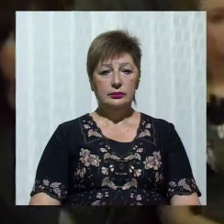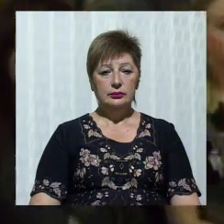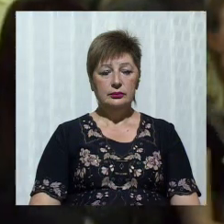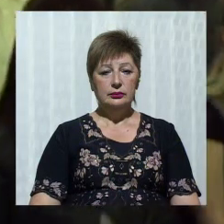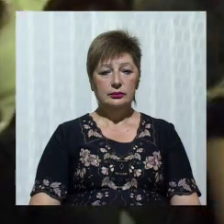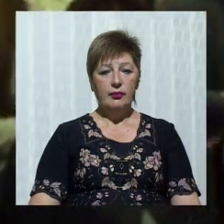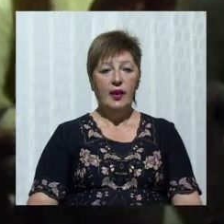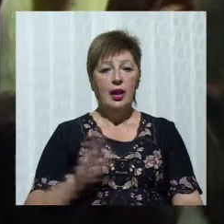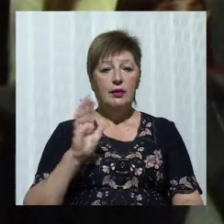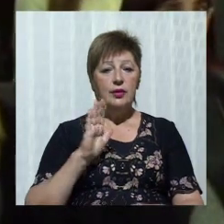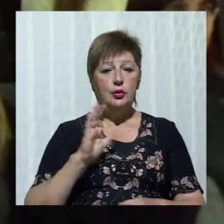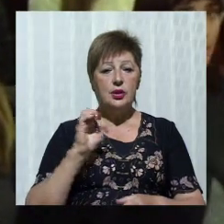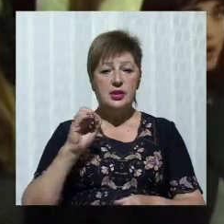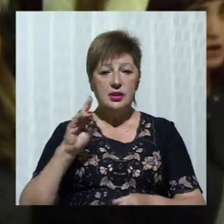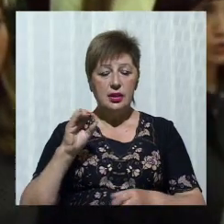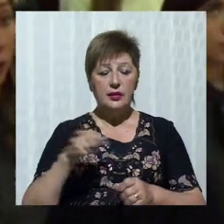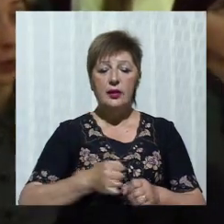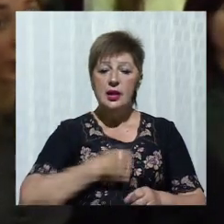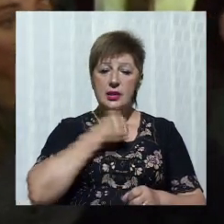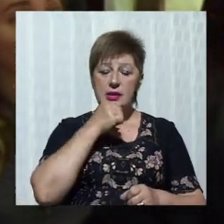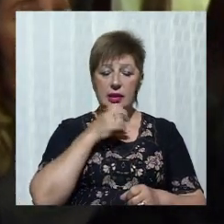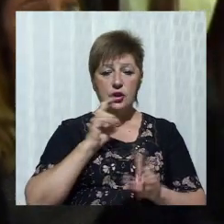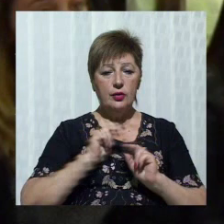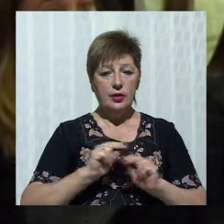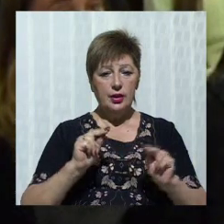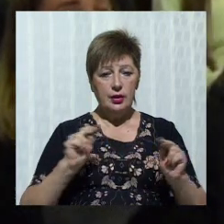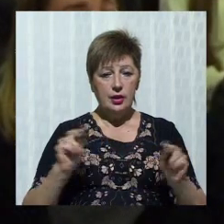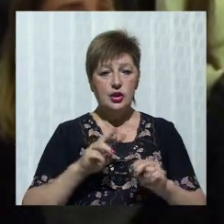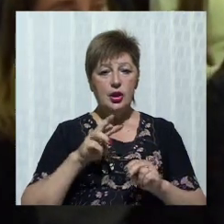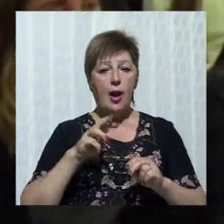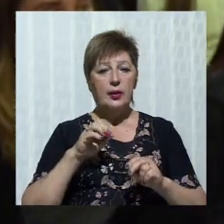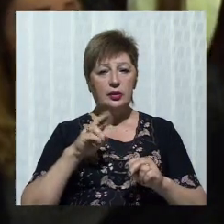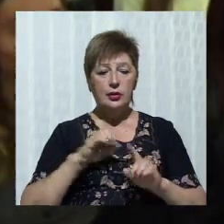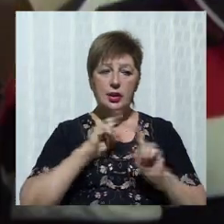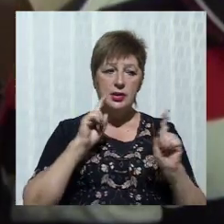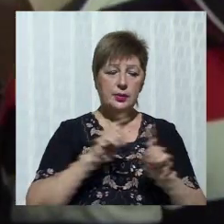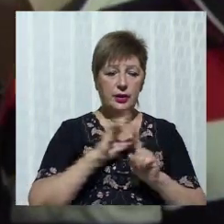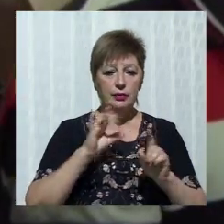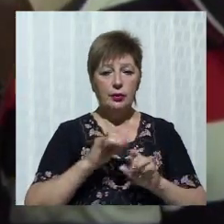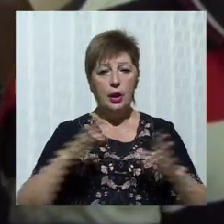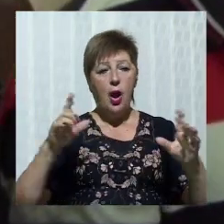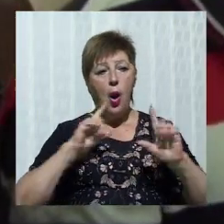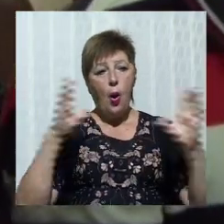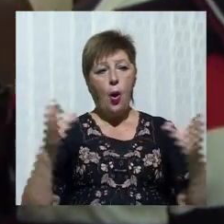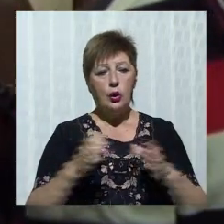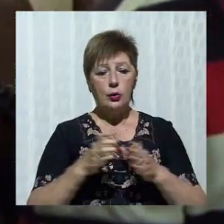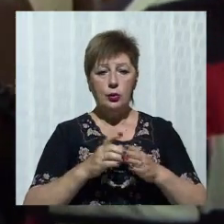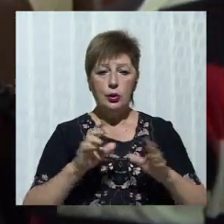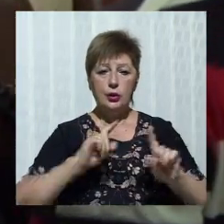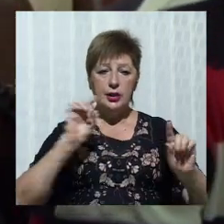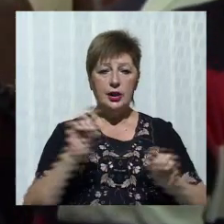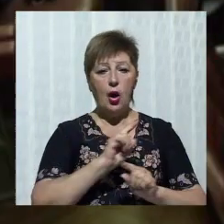Вікторія Сергєєва – старша викладачка кафедри методики музичного виховання, співу та хорового дирагування Криворізького державного